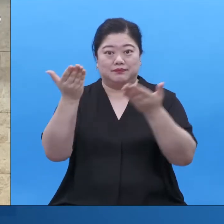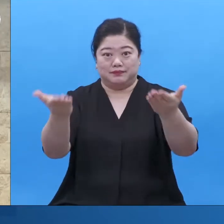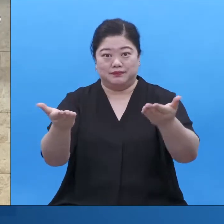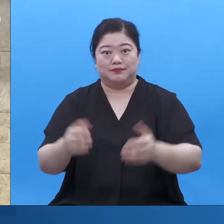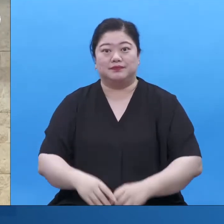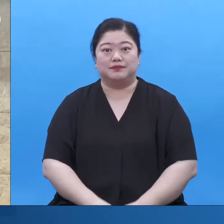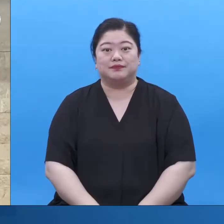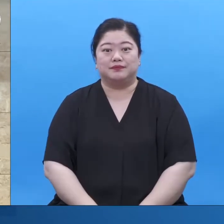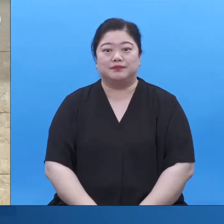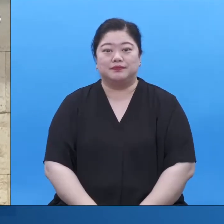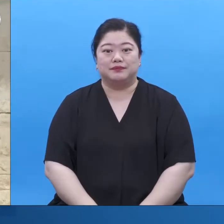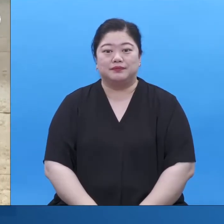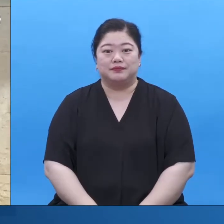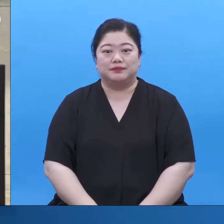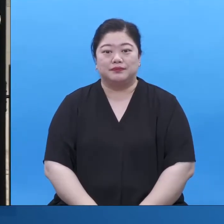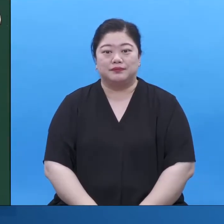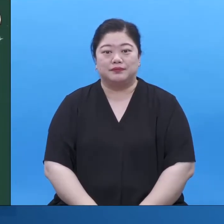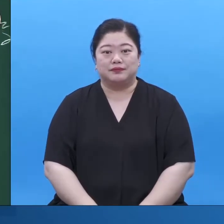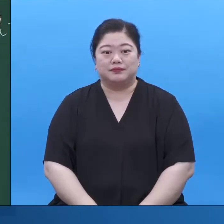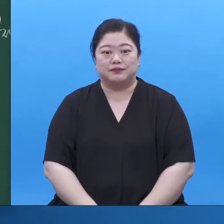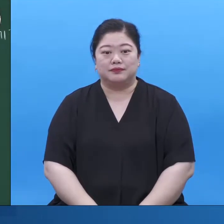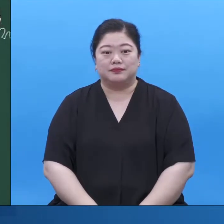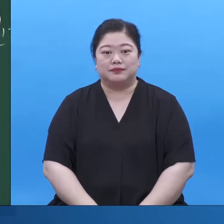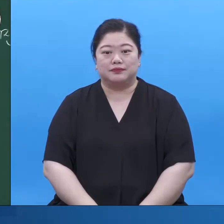흩어진 제자들 잘 보세요